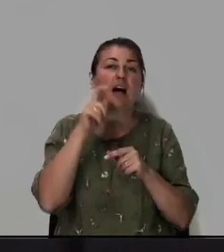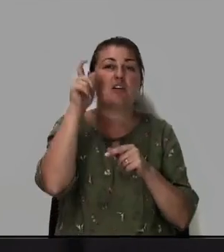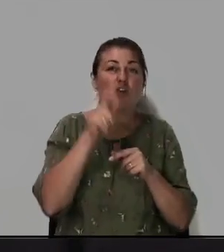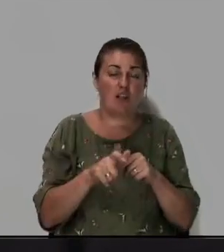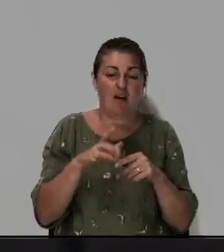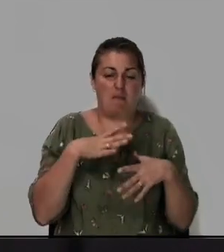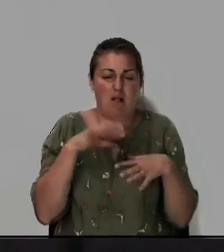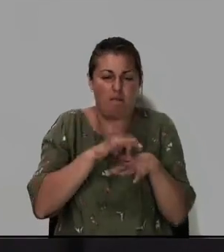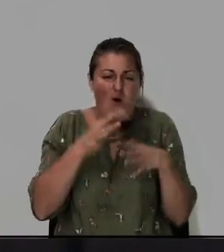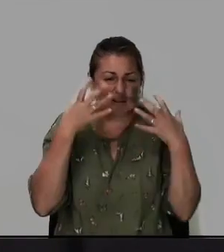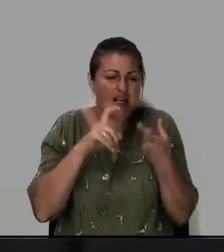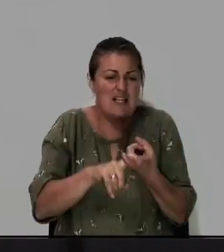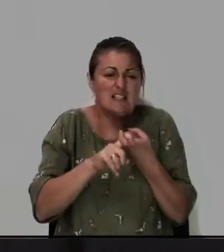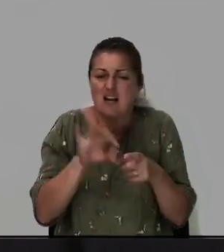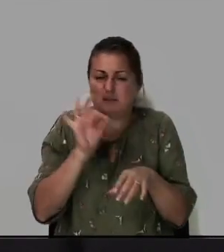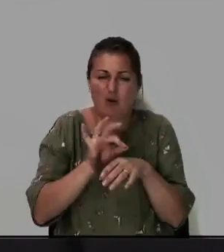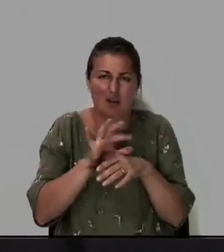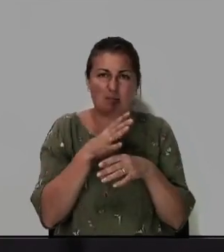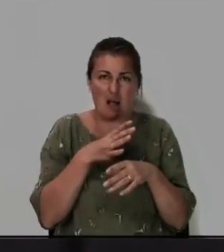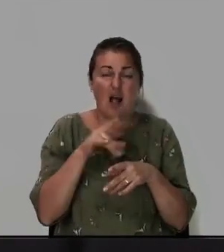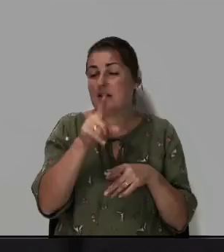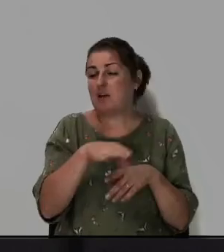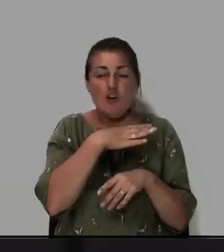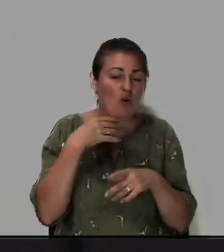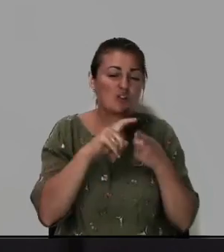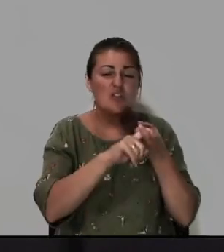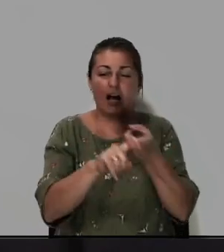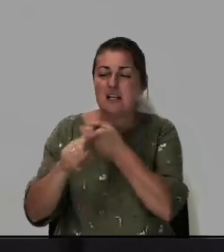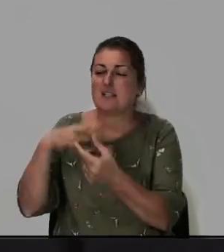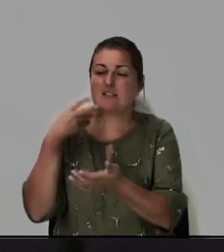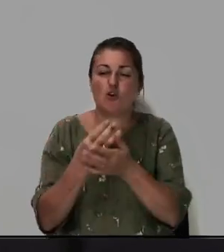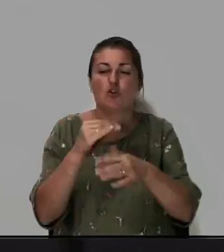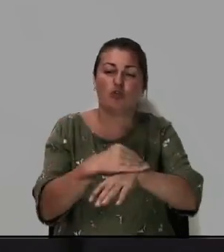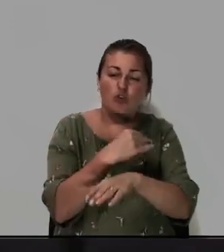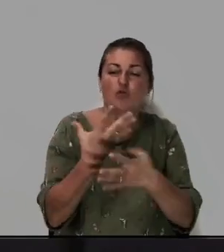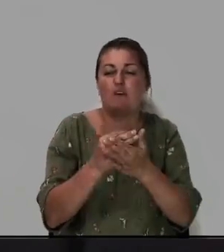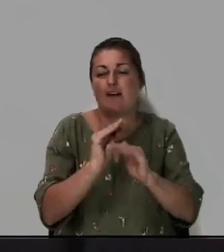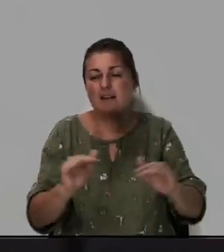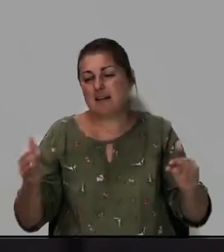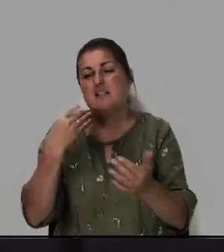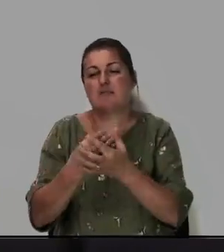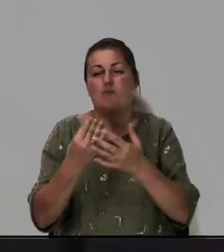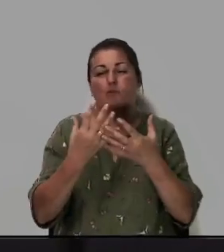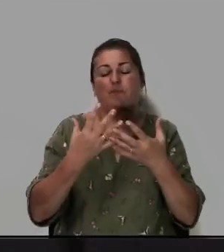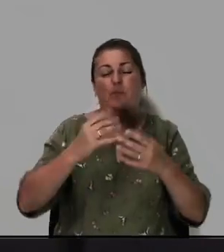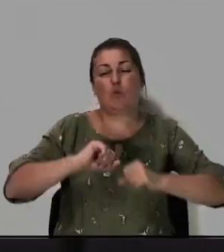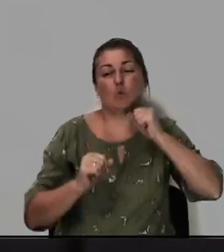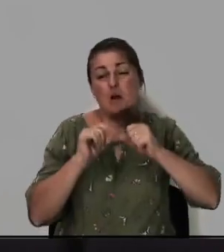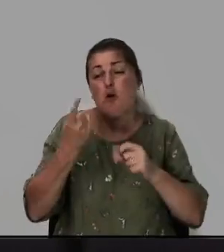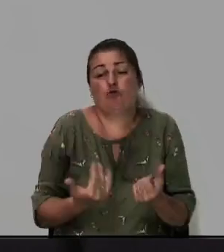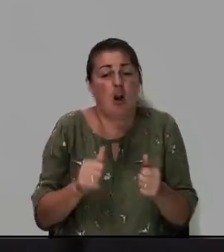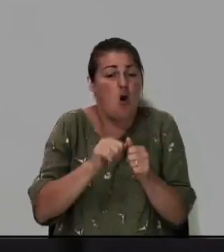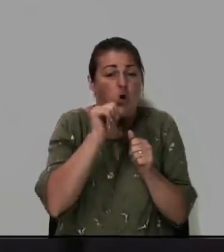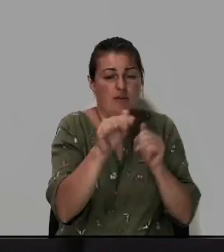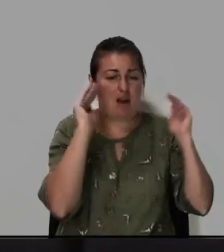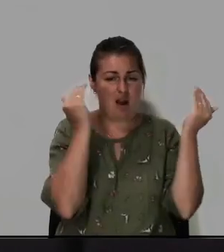проказе был, тогда это заразная болезнь. Ты не хочешь заражить своих детей, свою жену, своих друзей. Поэтому они жили отдельно. Это